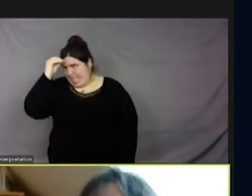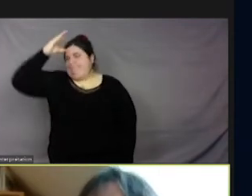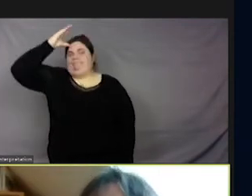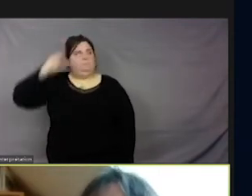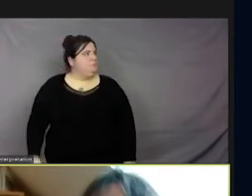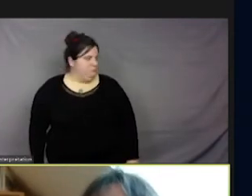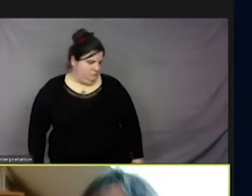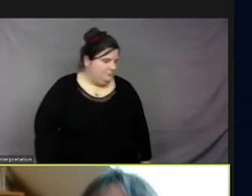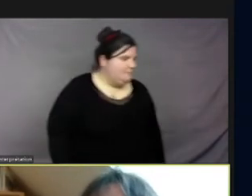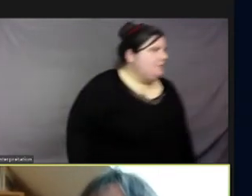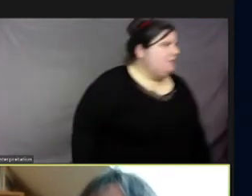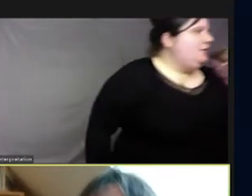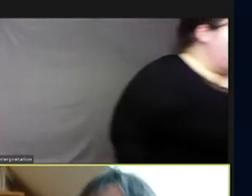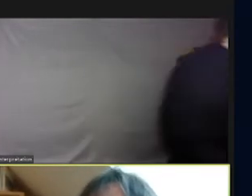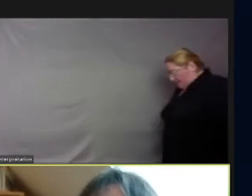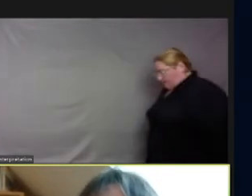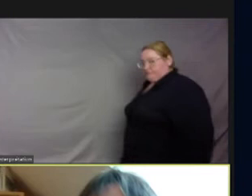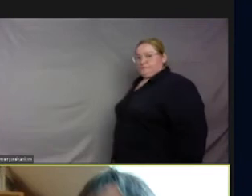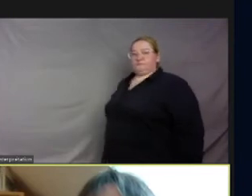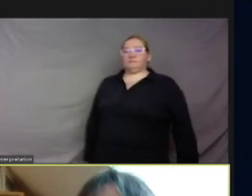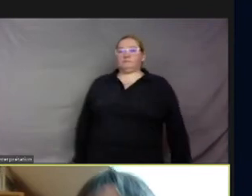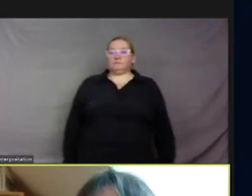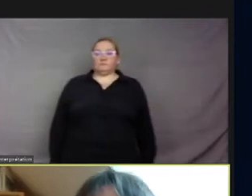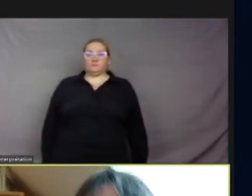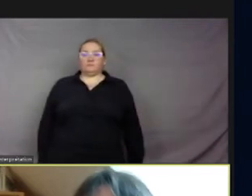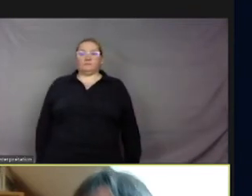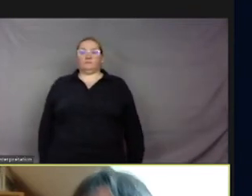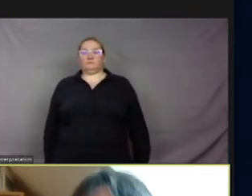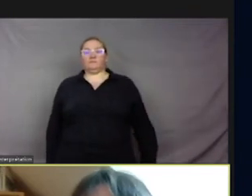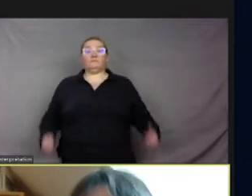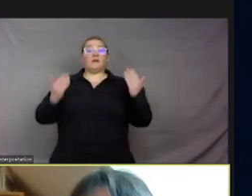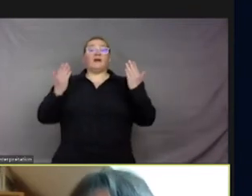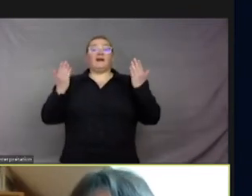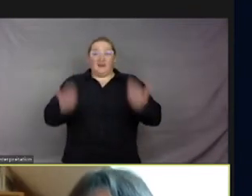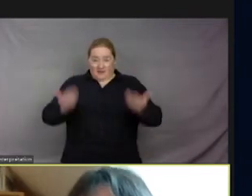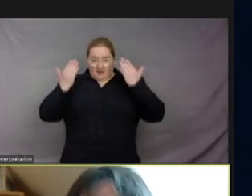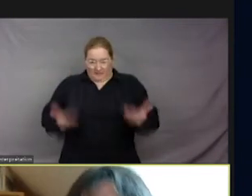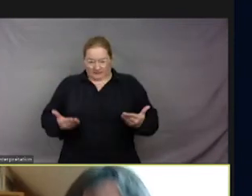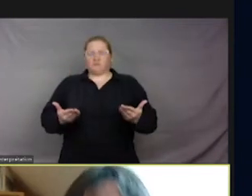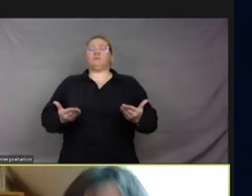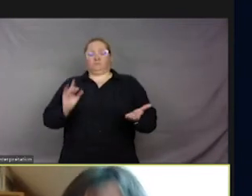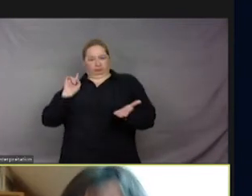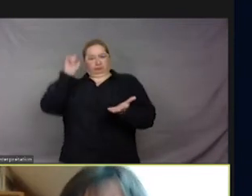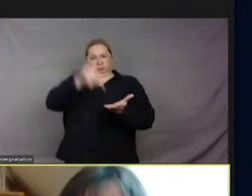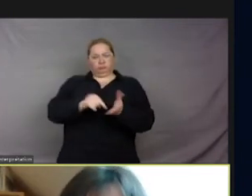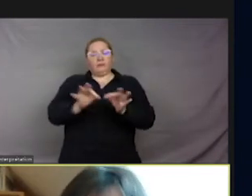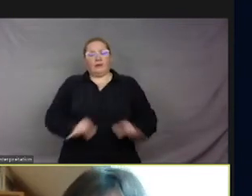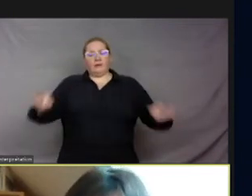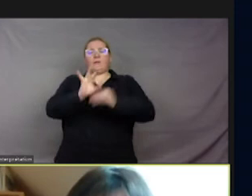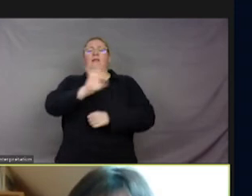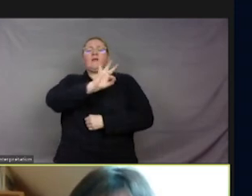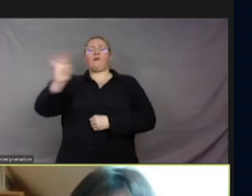Alors, regardons un petit peu où nous trouvons « sentience » en France. Si on